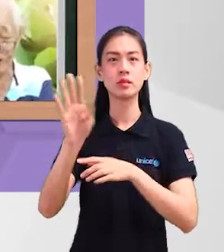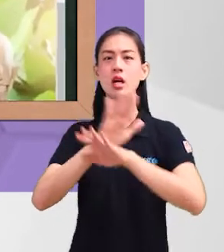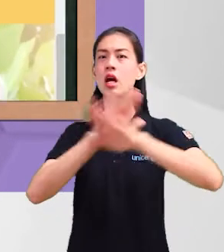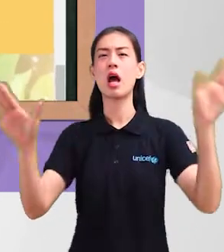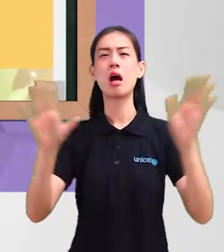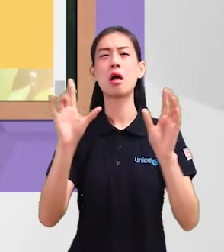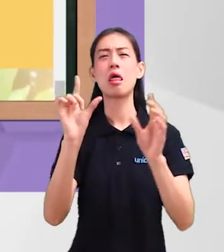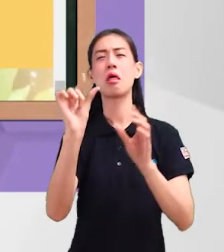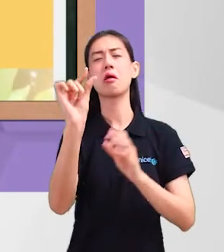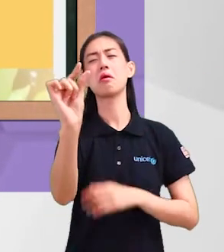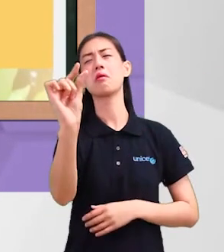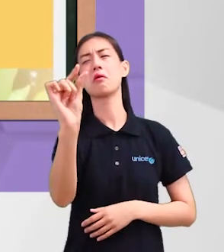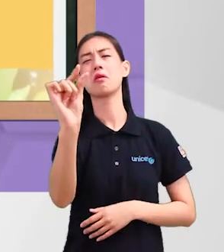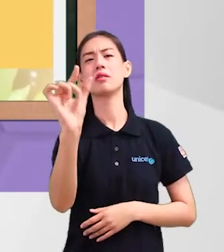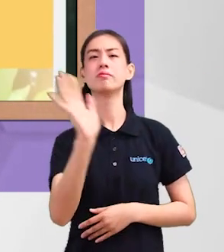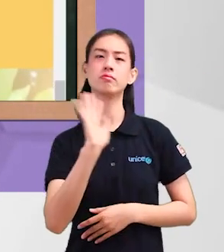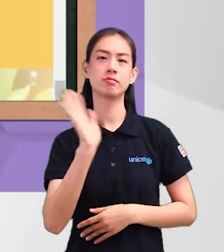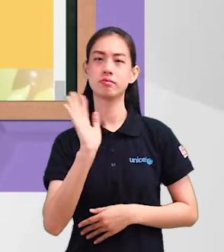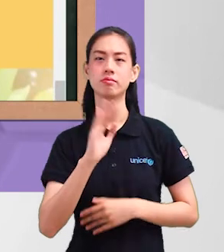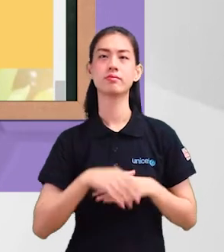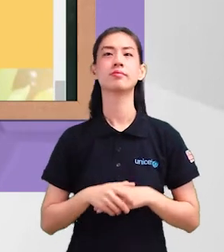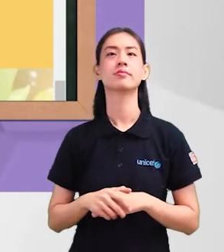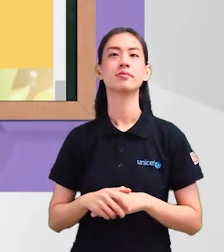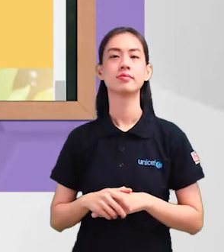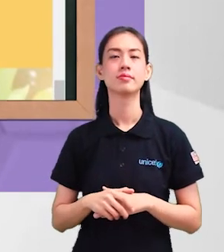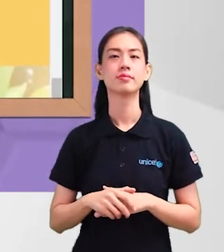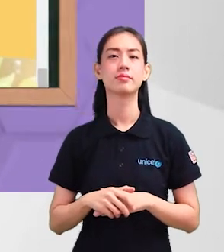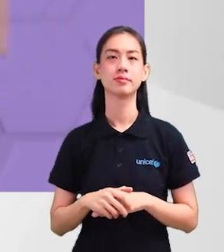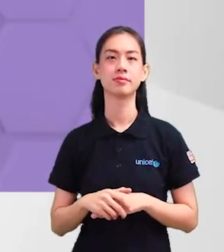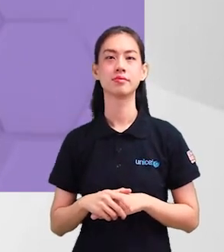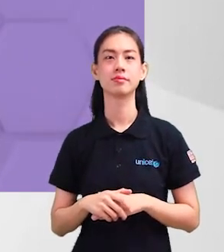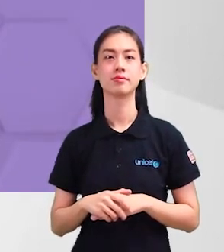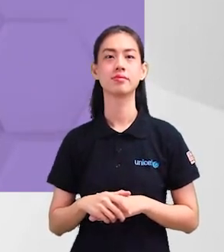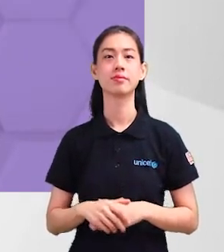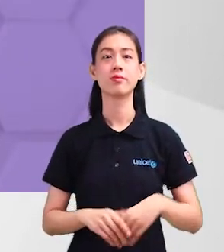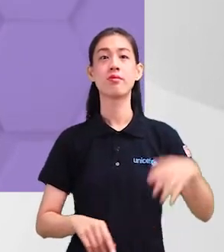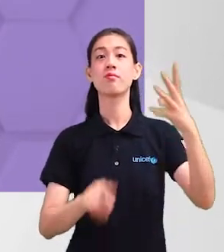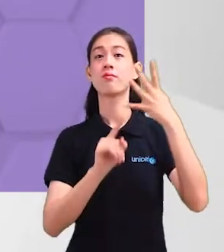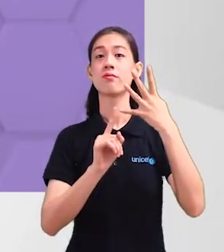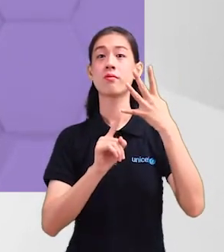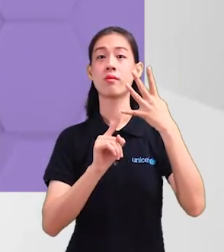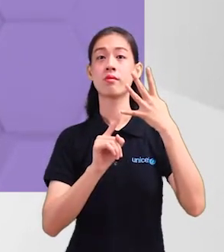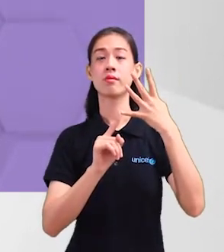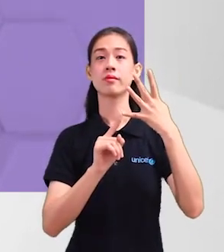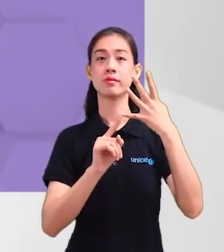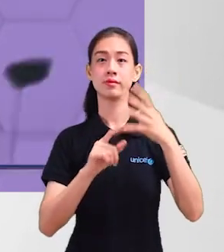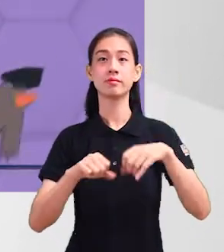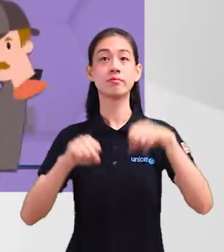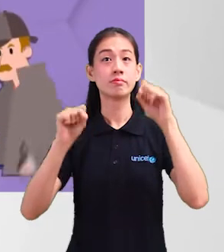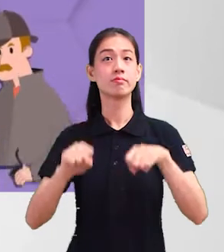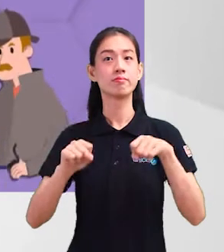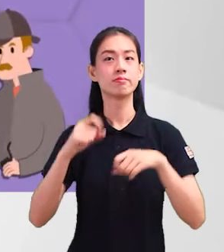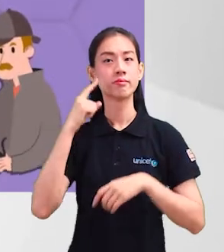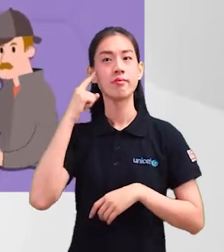jangan bina bahagian interaksi yang terlalu jauh daripada cara penggunaan sebelumnya. Prinsip yang keempat, predictability.